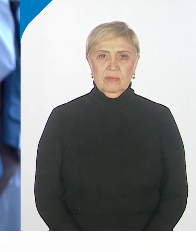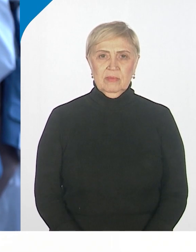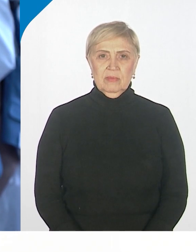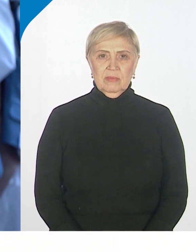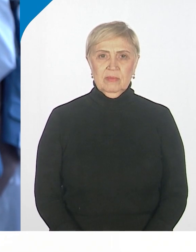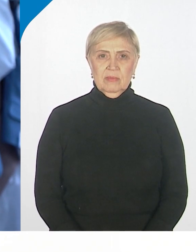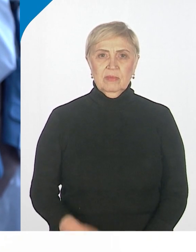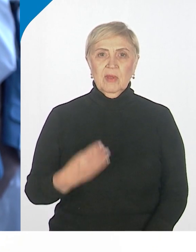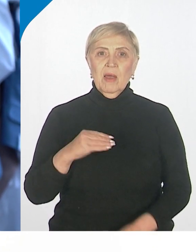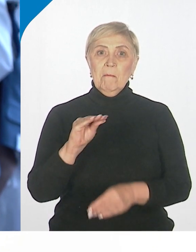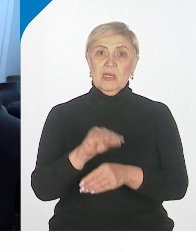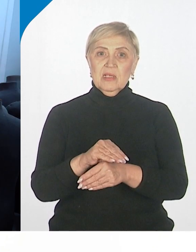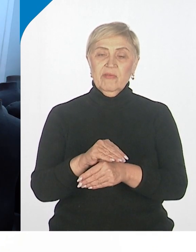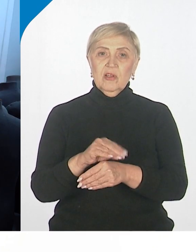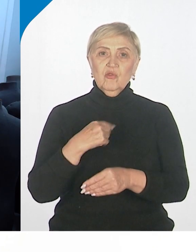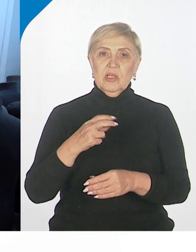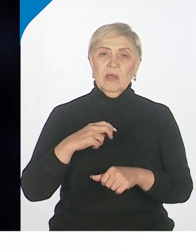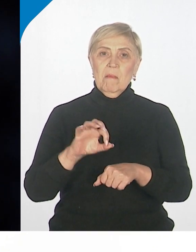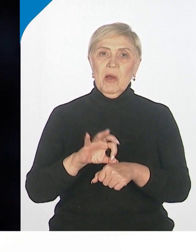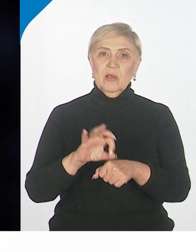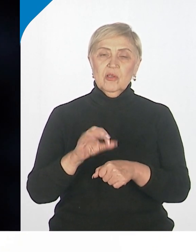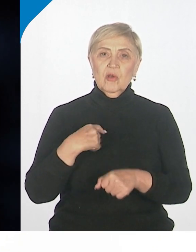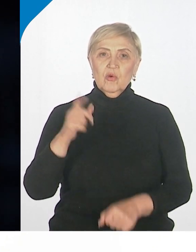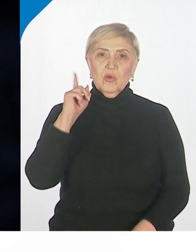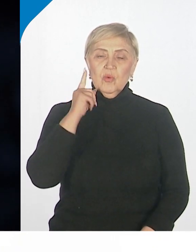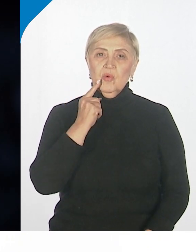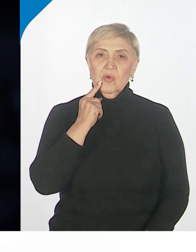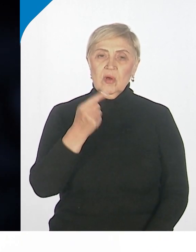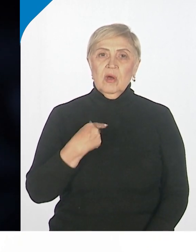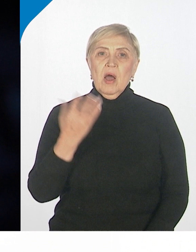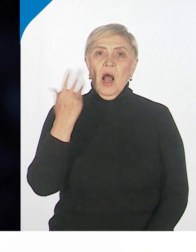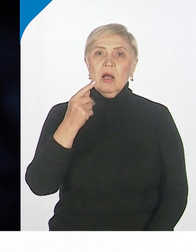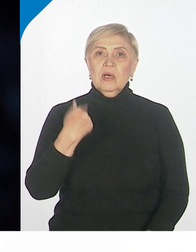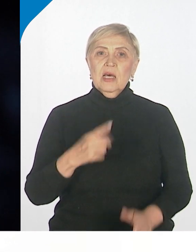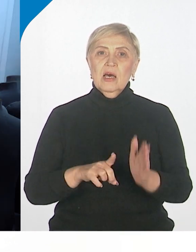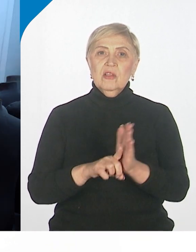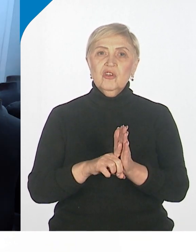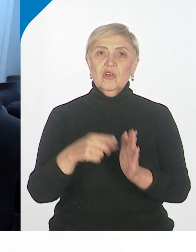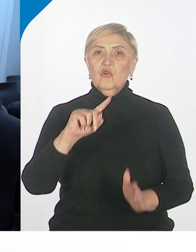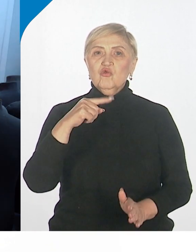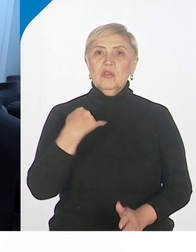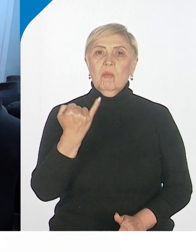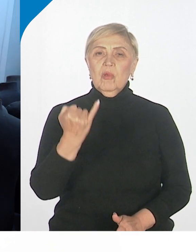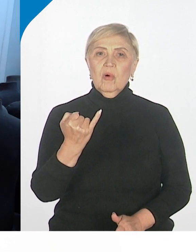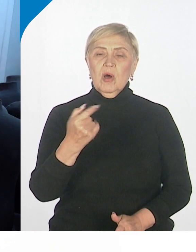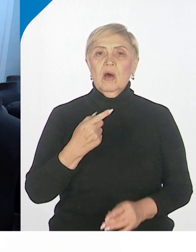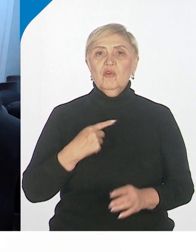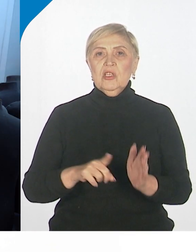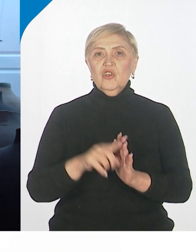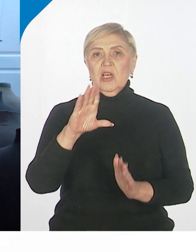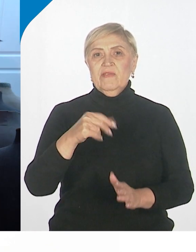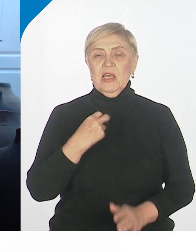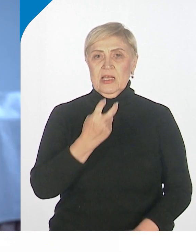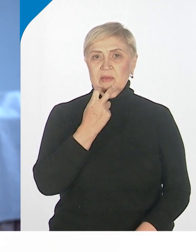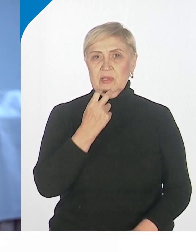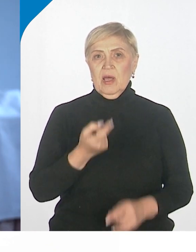Поставили диагноз «туголухость». Было сложно. Если он не так сказал, все начинают смеяться. Это исправило именно какую-то часть